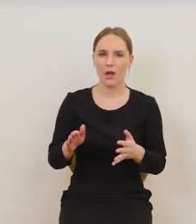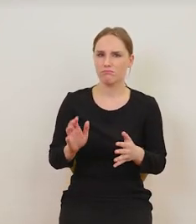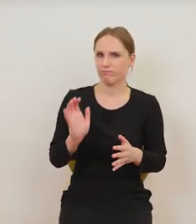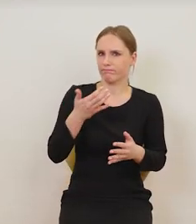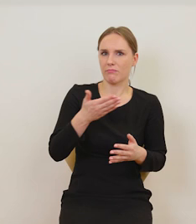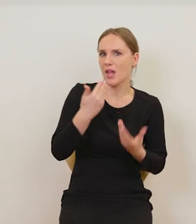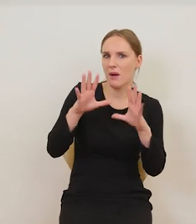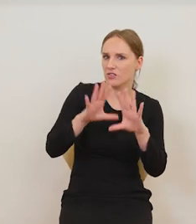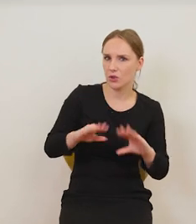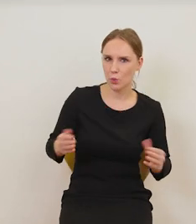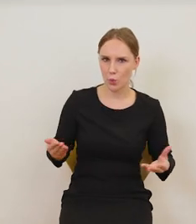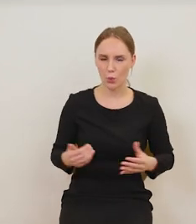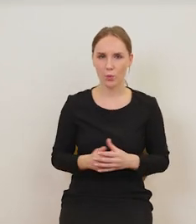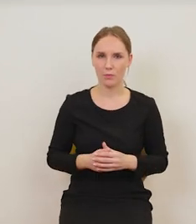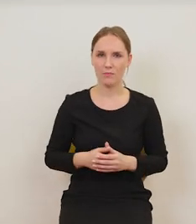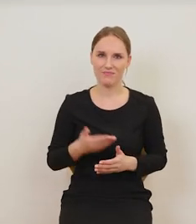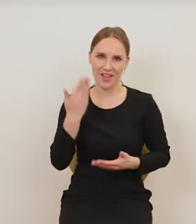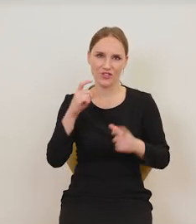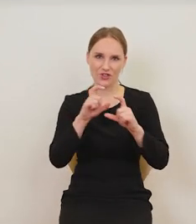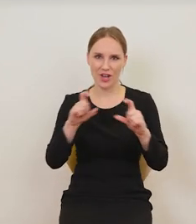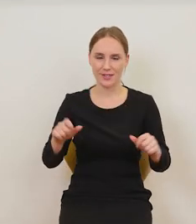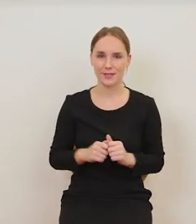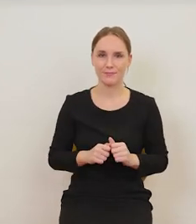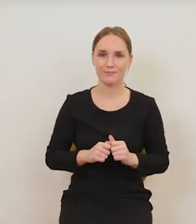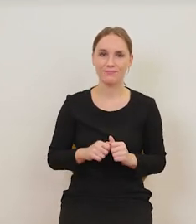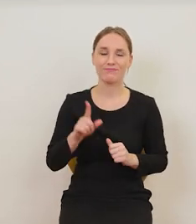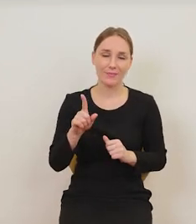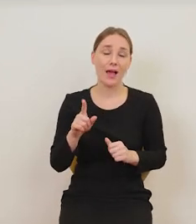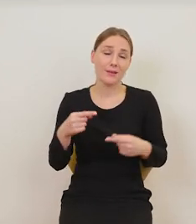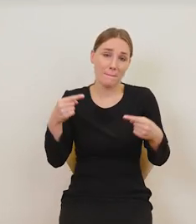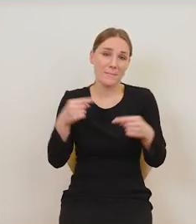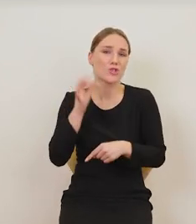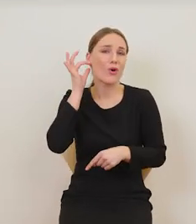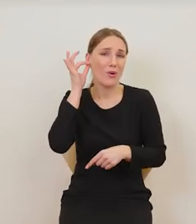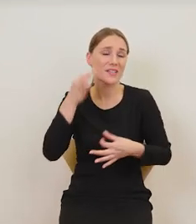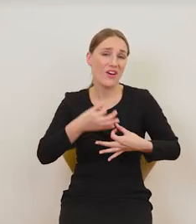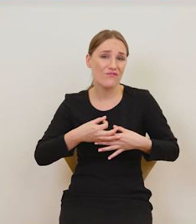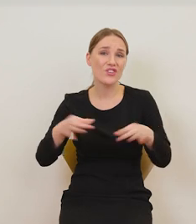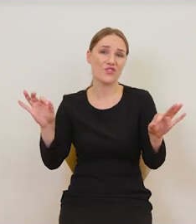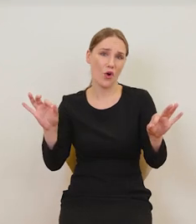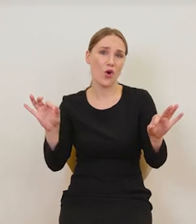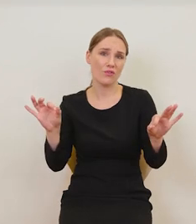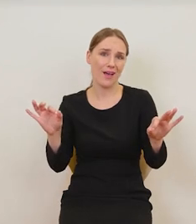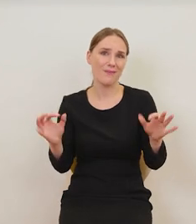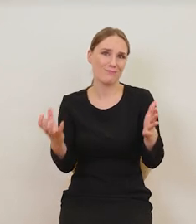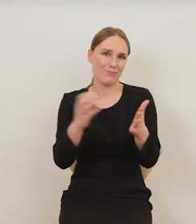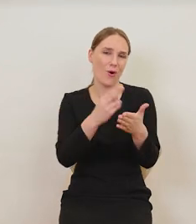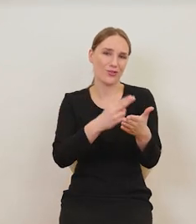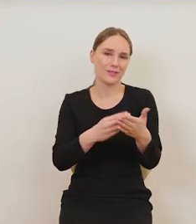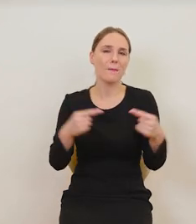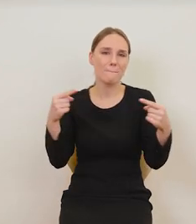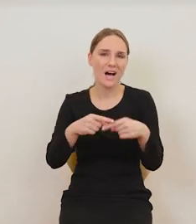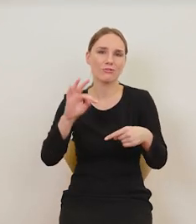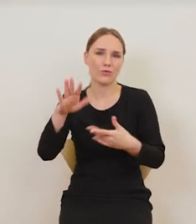obrazoburcze jak na tamte czasy. Ale oczywiście portret kobiety wyzwolonej, więc wyraźnie podkreśla jej